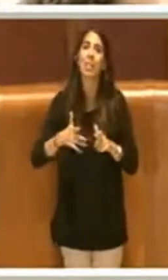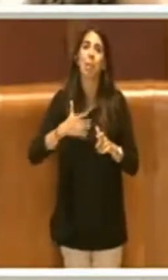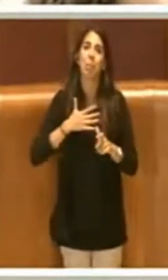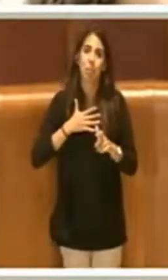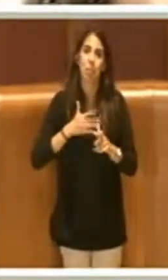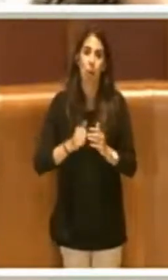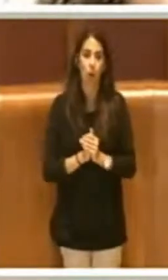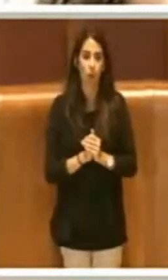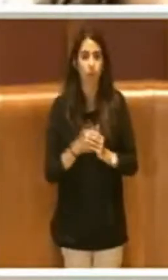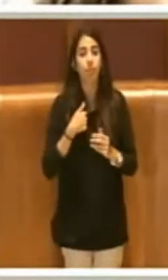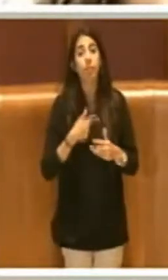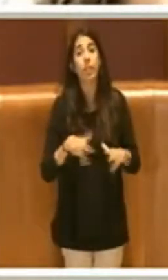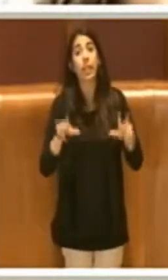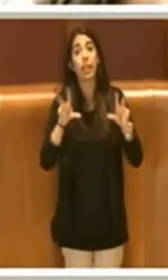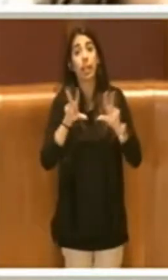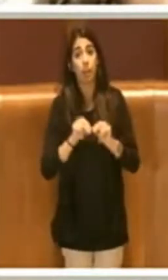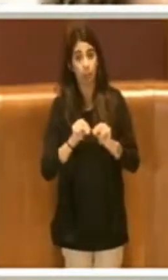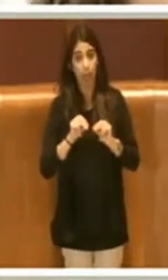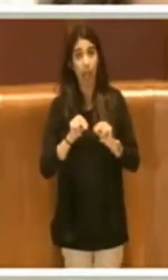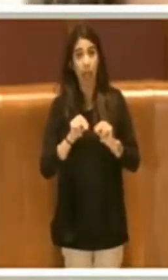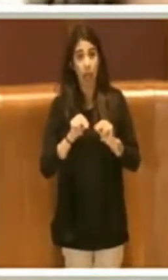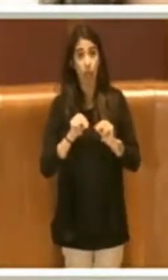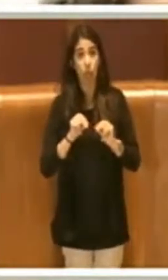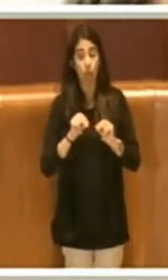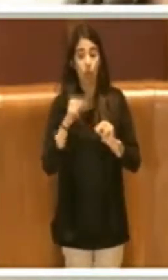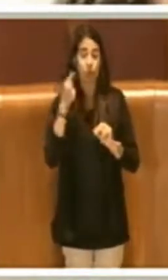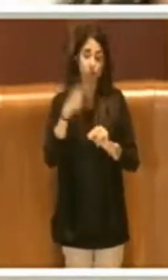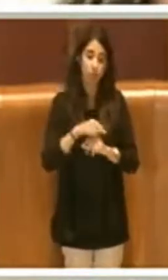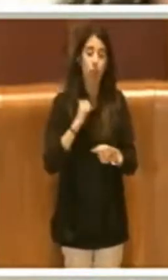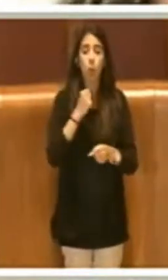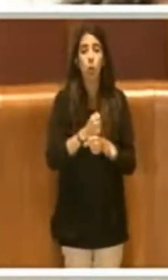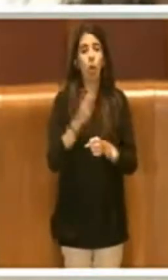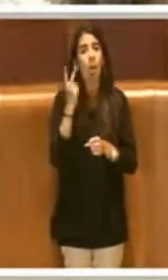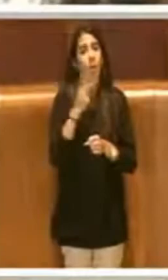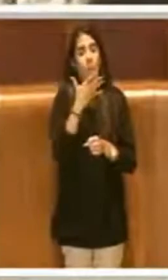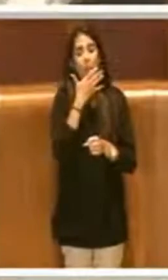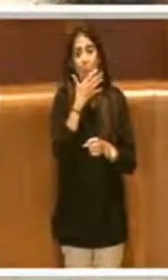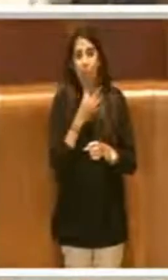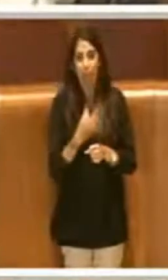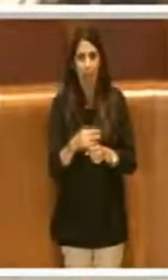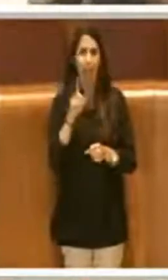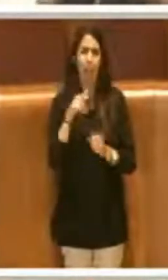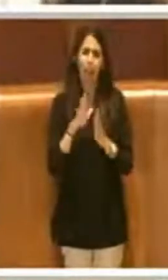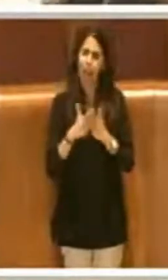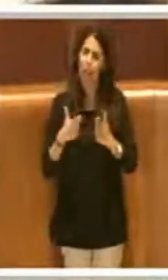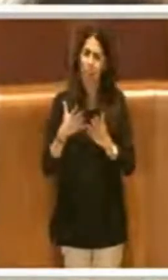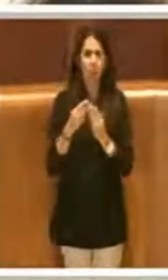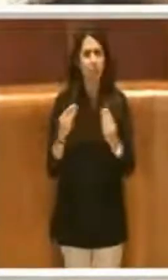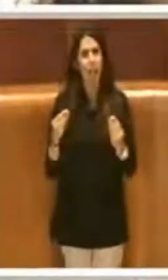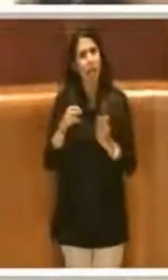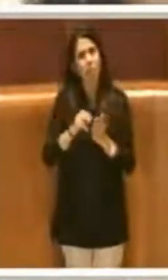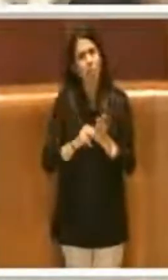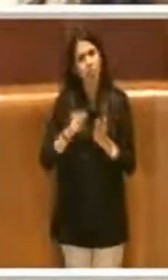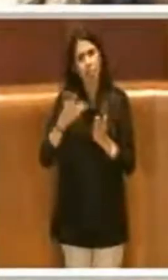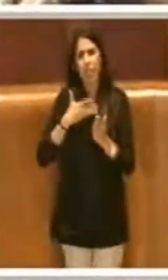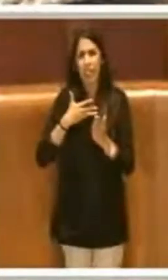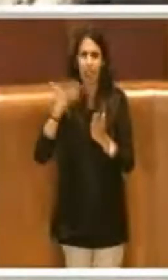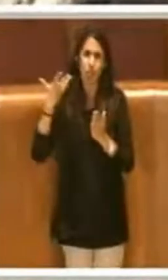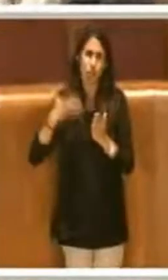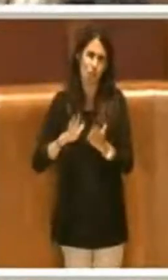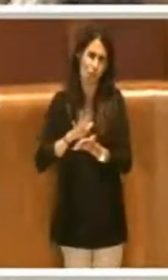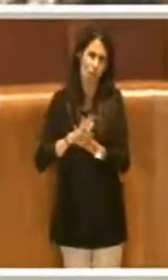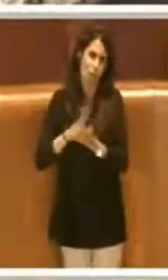Ripeto, una storia molto bella, hanno scritto anche molti libri su questo ragazzo.